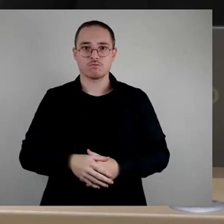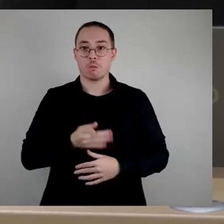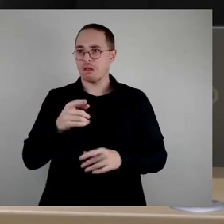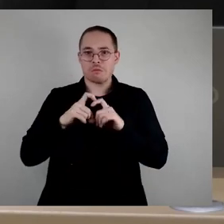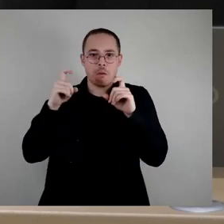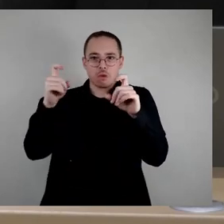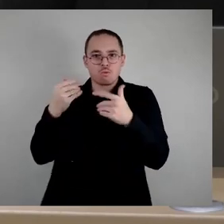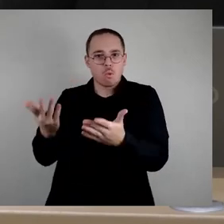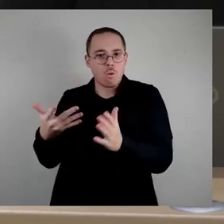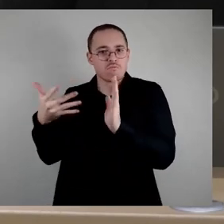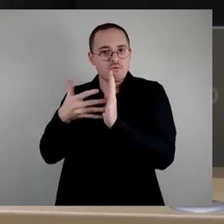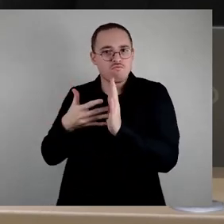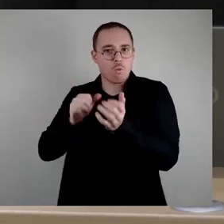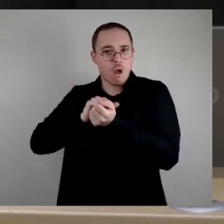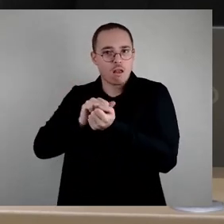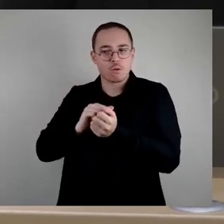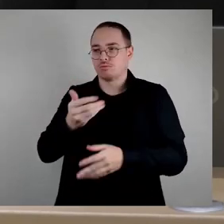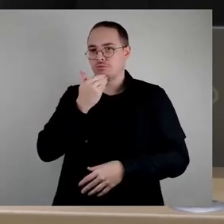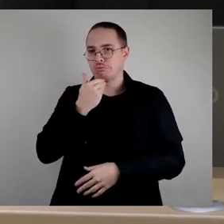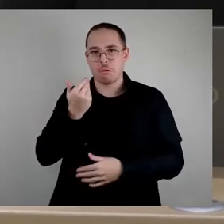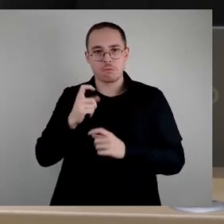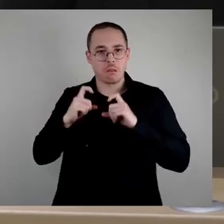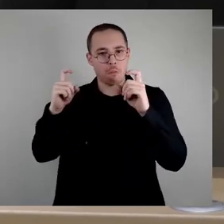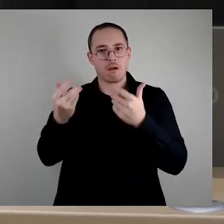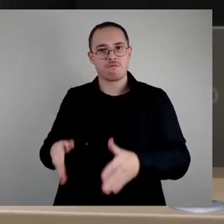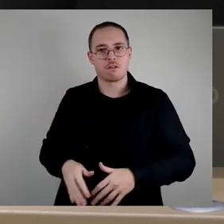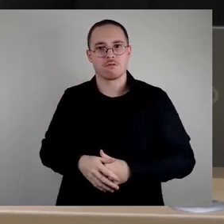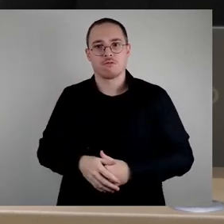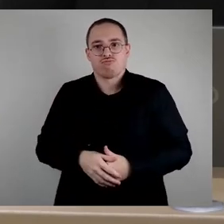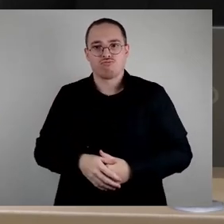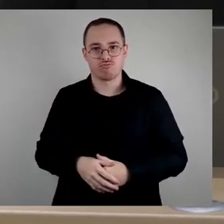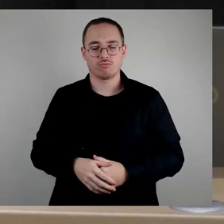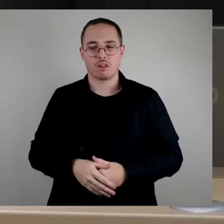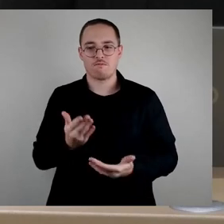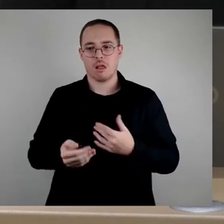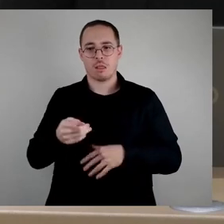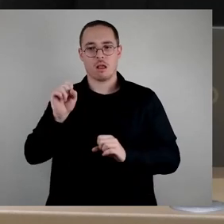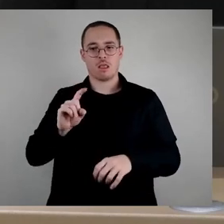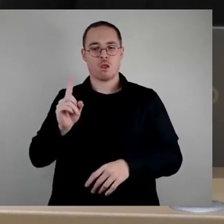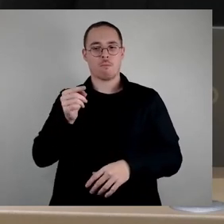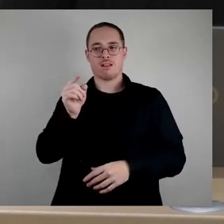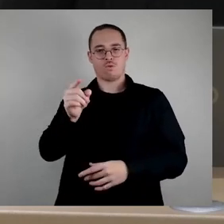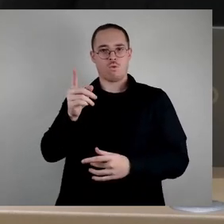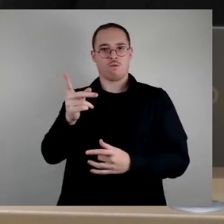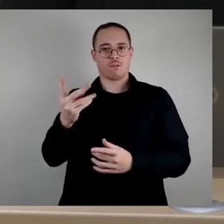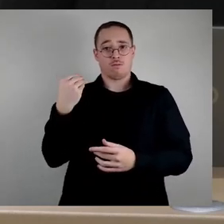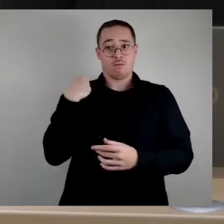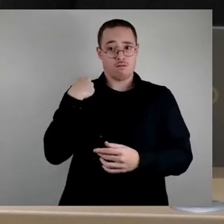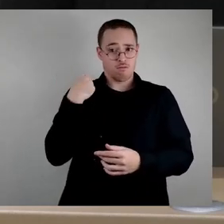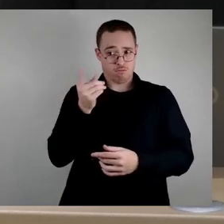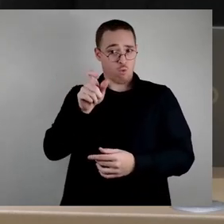Vielleicht können Sie mir diese Anmerkungen weiterleiten. Die beziehen sich ja jetzt nicht auf die Hochwasserrisikomanagementplanung,